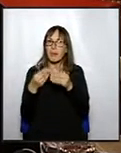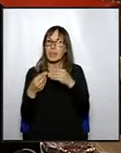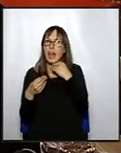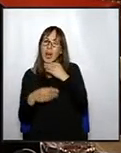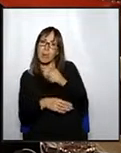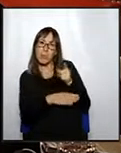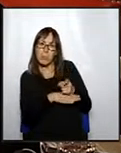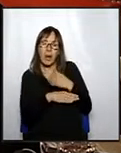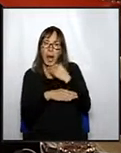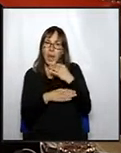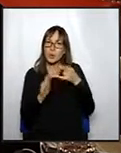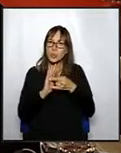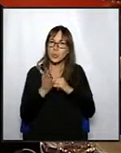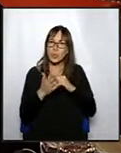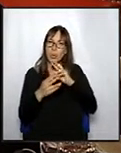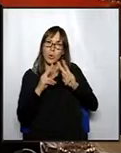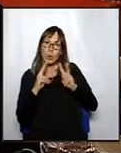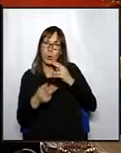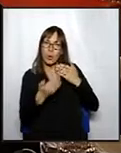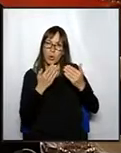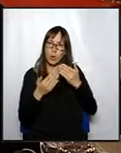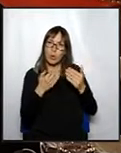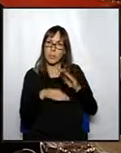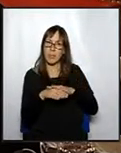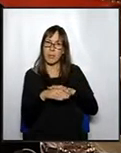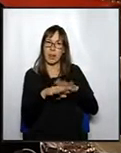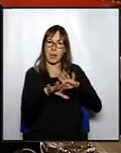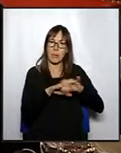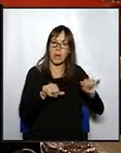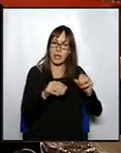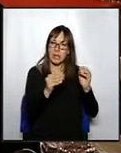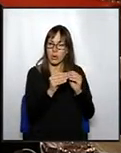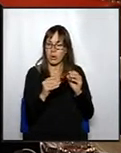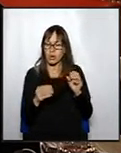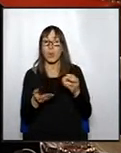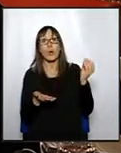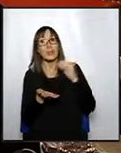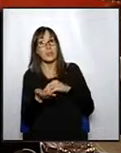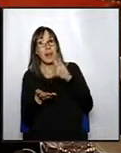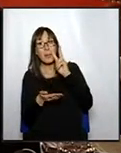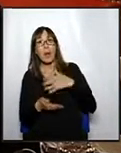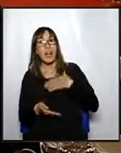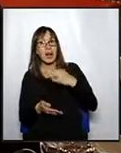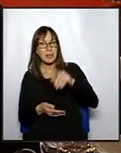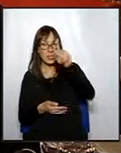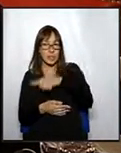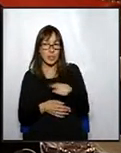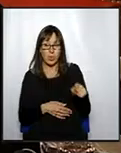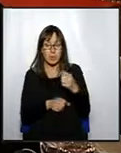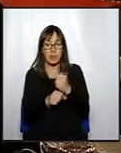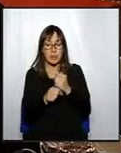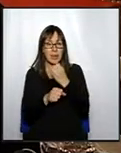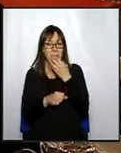per tal de trobar una solució satisfactòria que complegui a les parts afectades. Veurem un cop més si l'equip de govern està per la labor